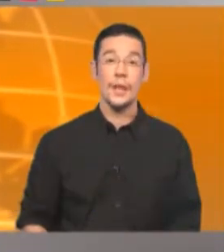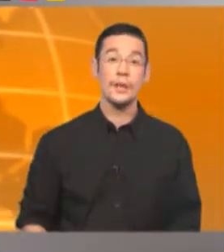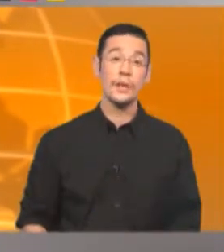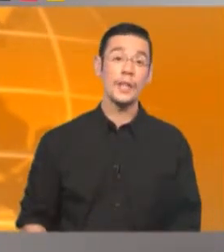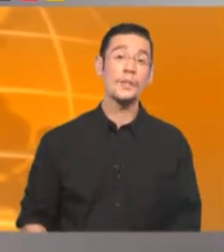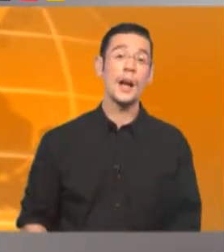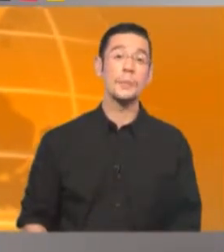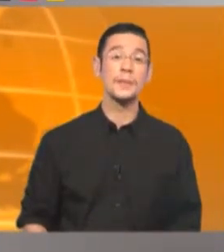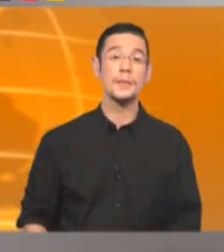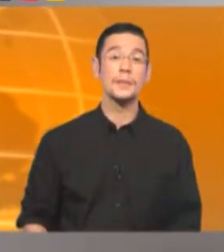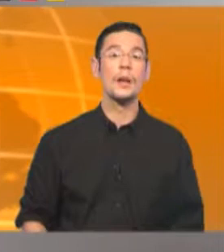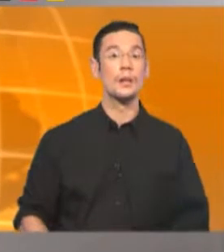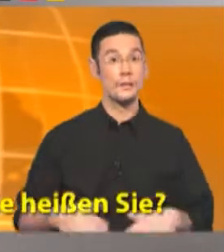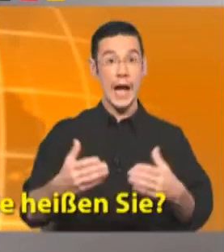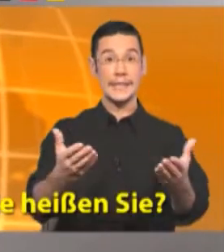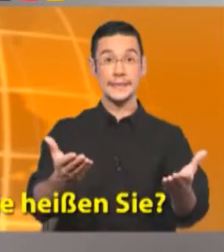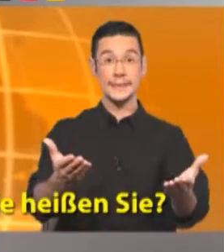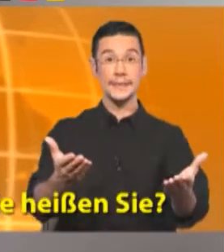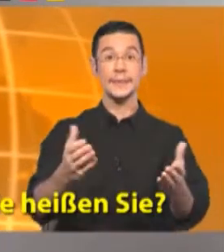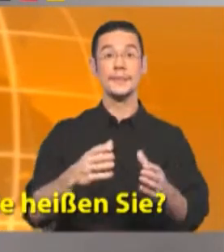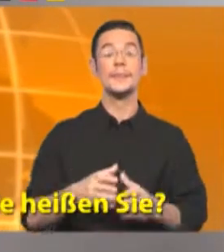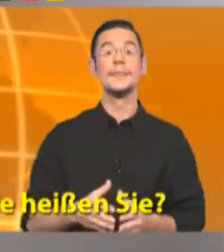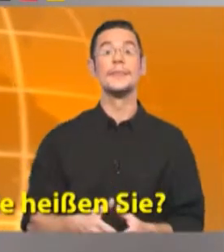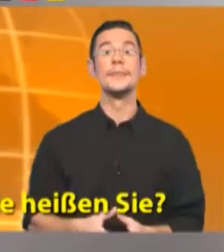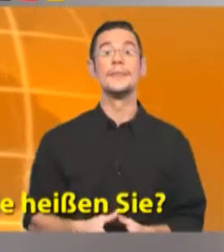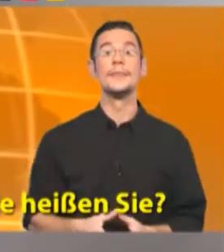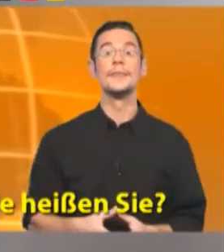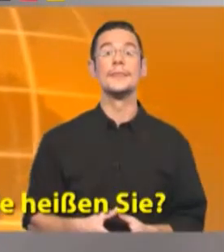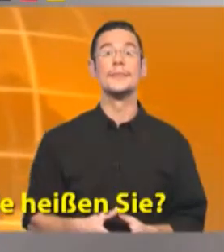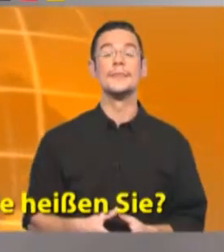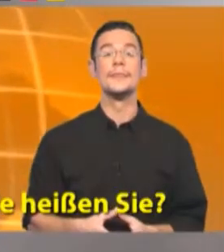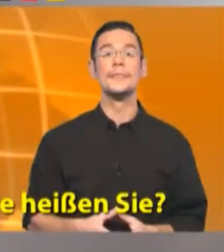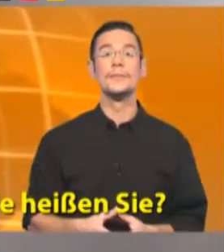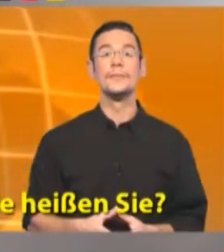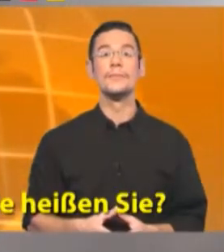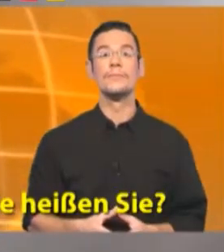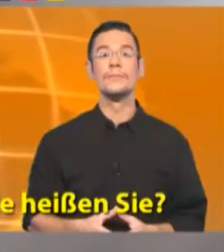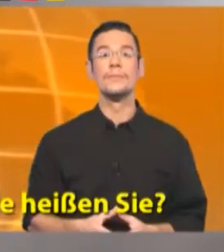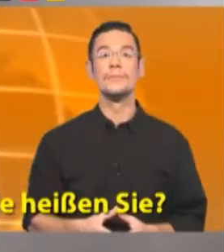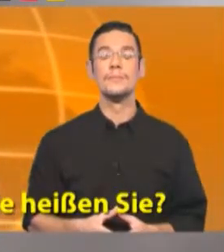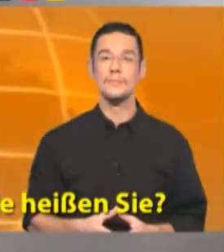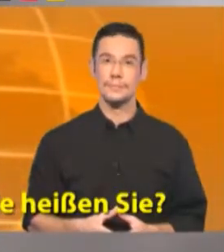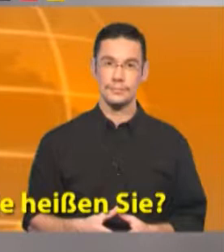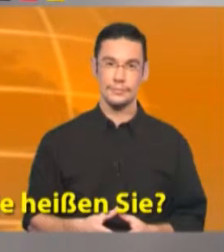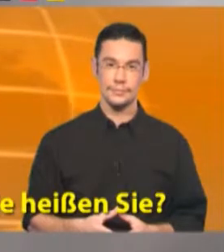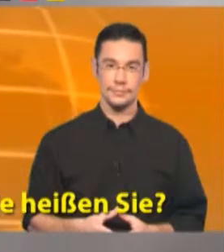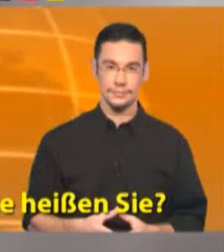Vielleicht fragt man Sie Wie heißen Sie? Come si chiama?